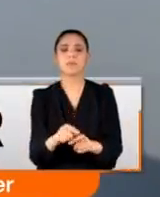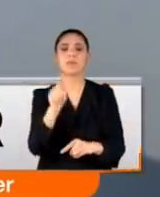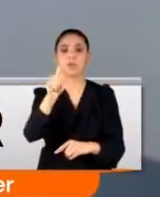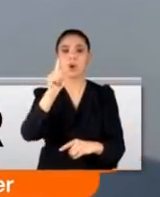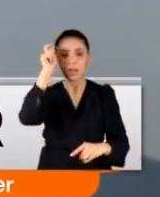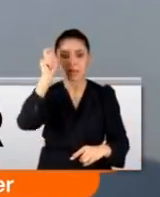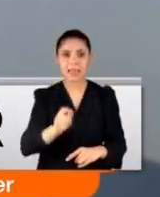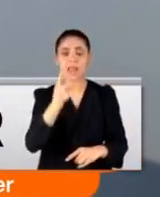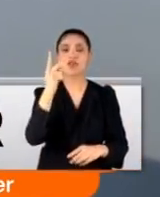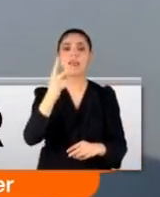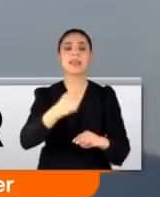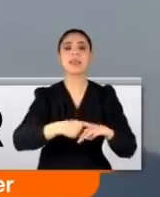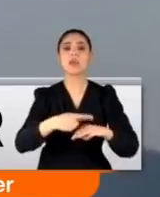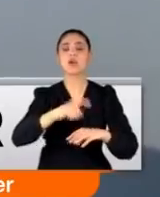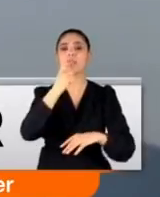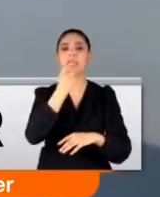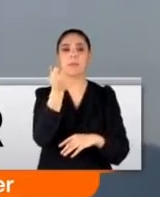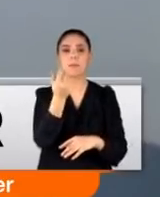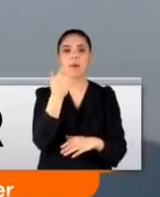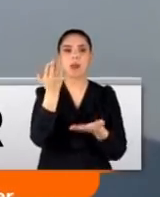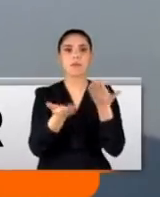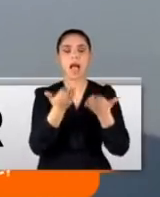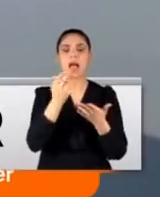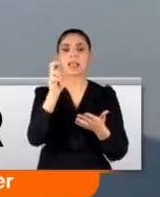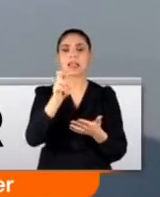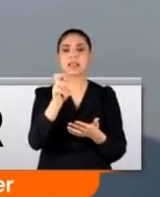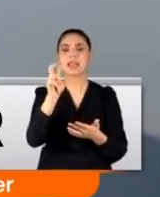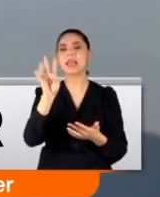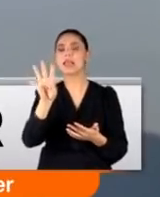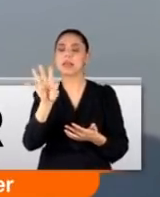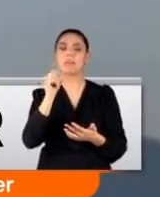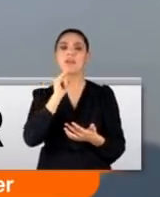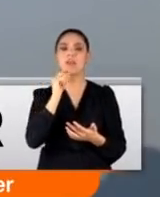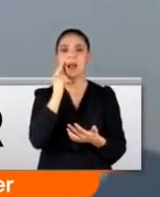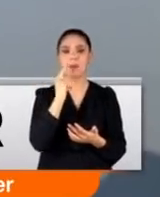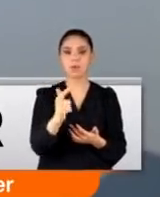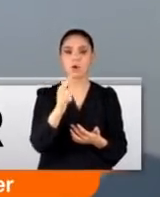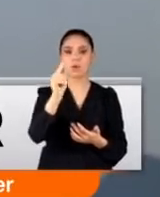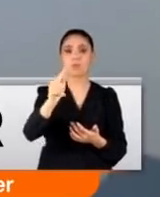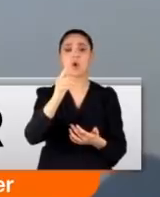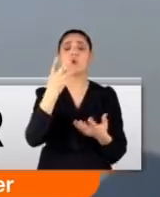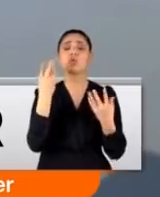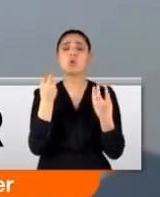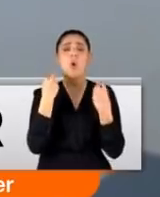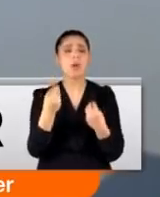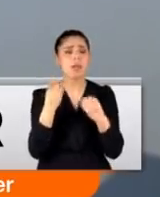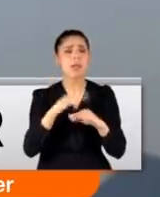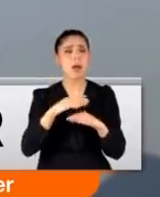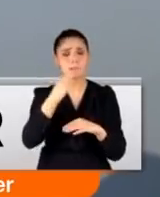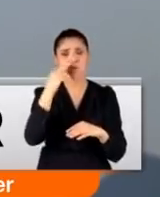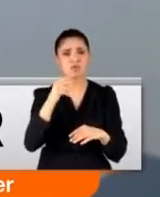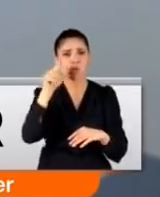Orijinal iki euroluk madeni paranın ağırlığı 8.45 gram. Kalpazanlar o kadar iyi çalışmış ki